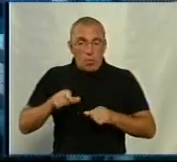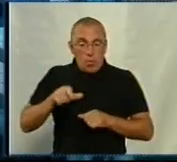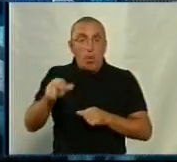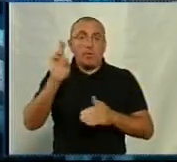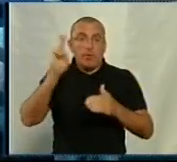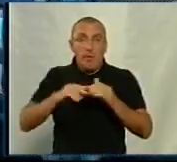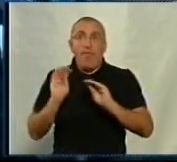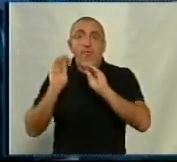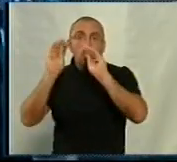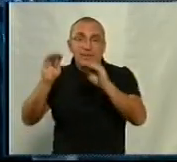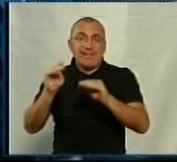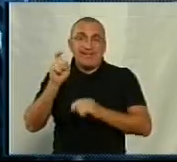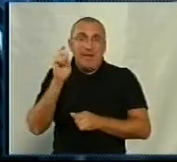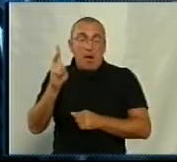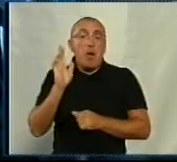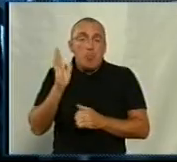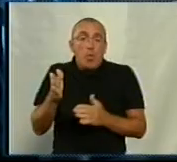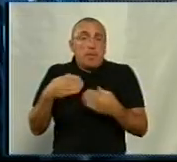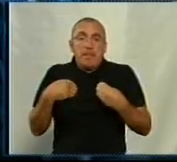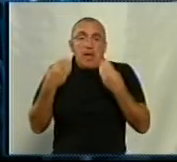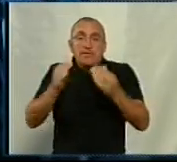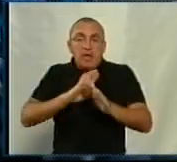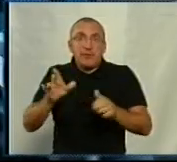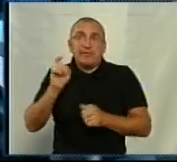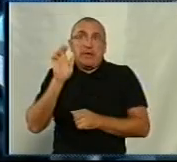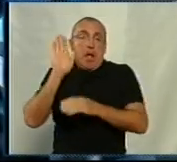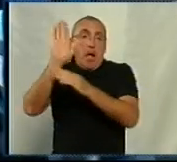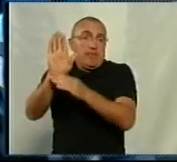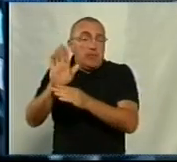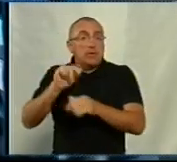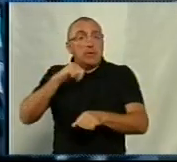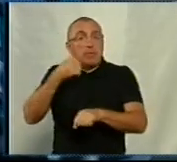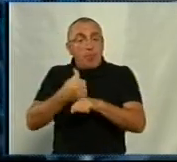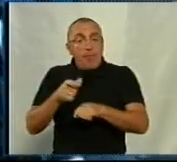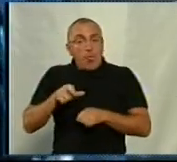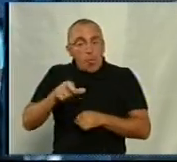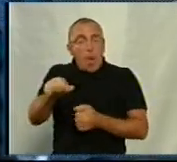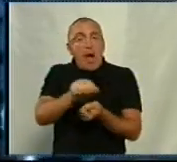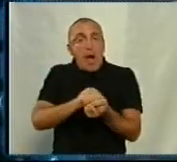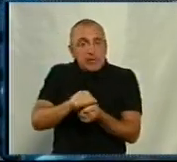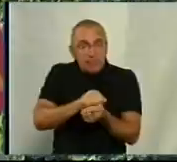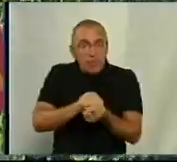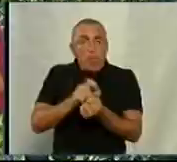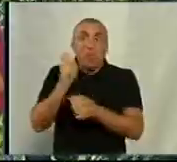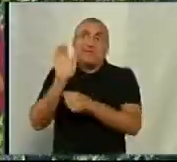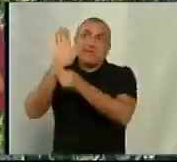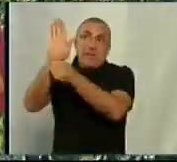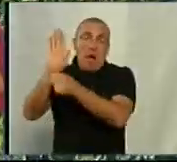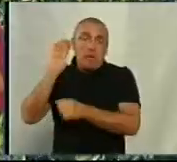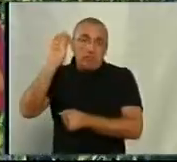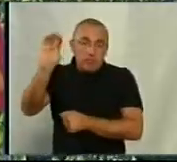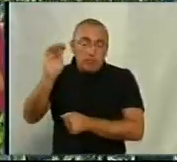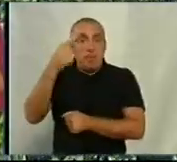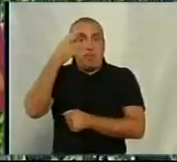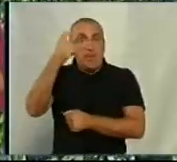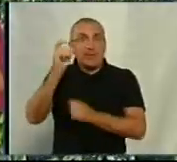встановимо знаки на днях. Як ми можемо, не здавши дорогу, встановити знаки? Спочатку дорогу асфальтують, тоді знаки встановлюють. Ми встановили